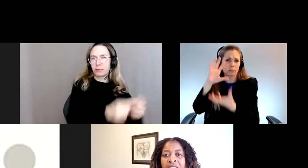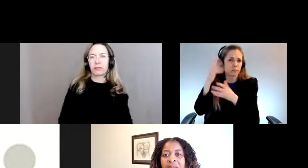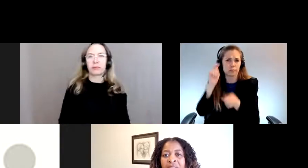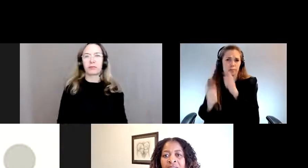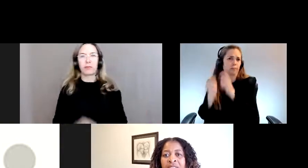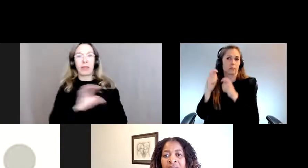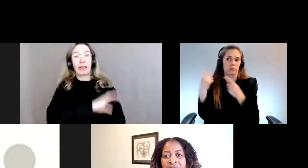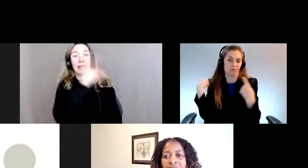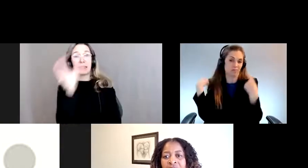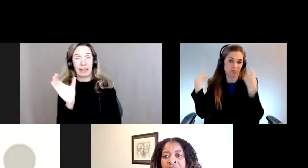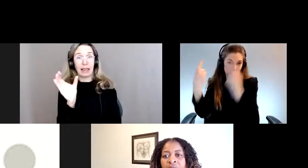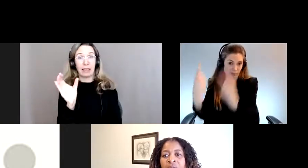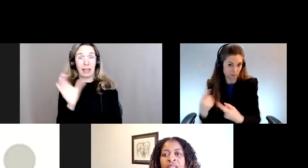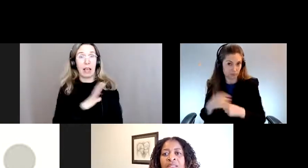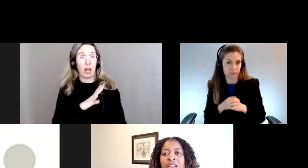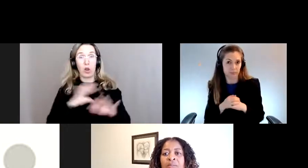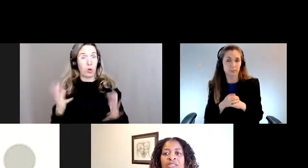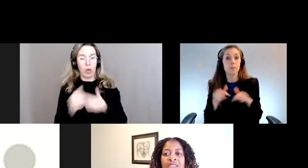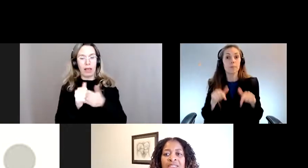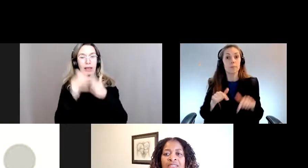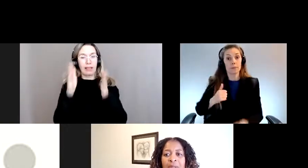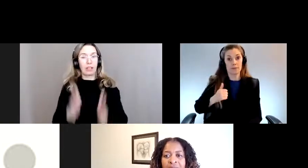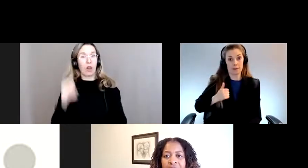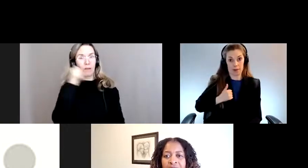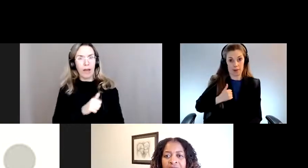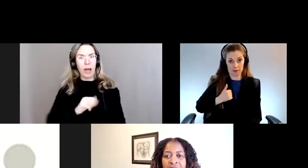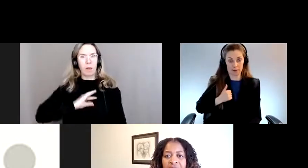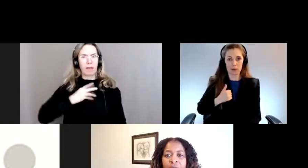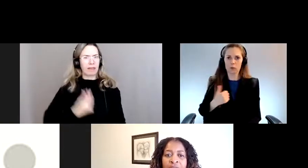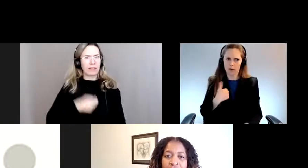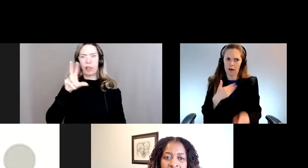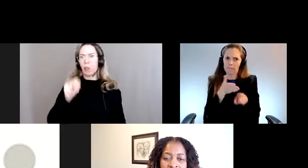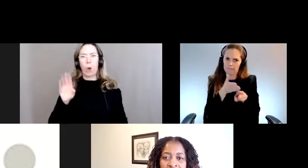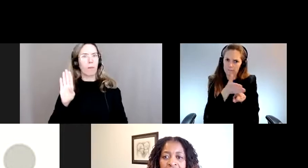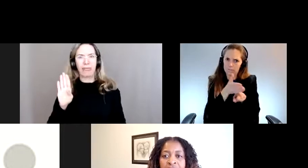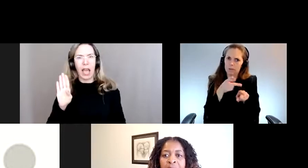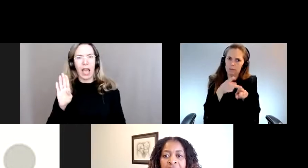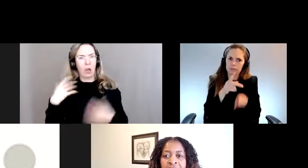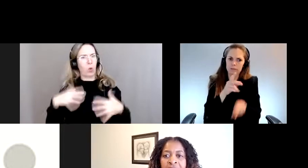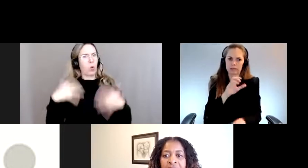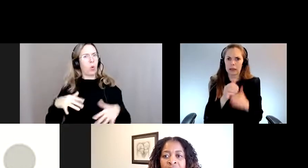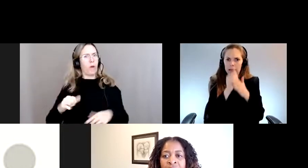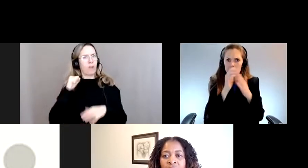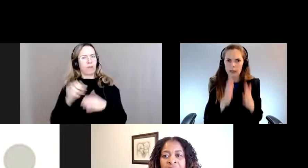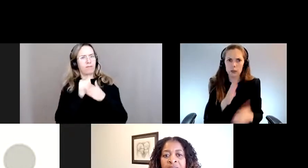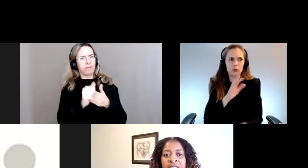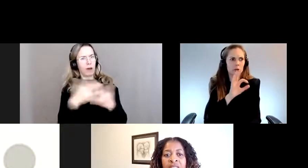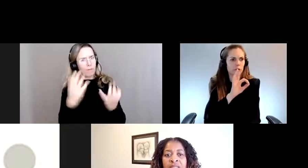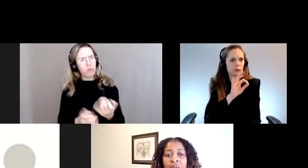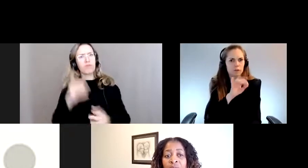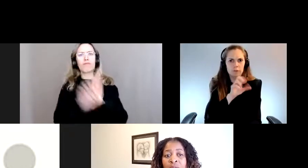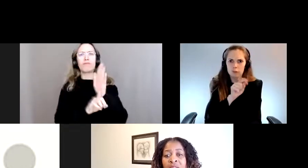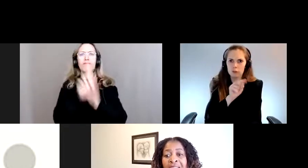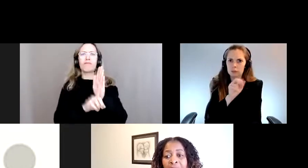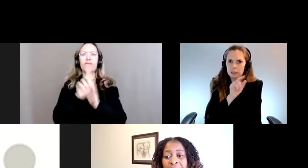il y a des leaders femmes, trans et non-binaires très fortes qui luttent pour la justice climatique